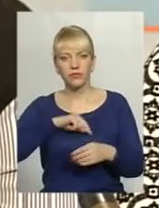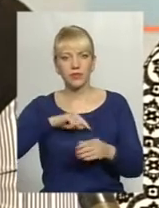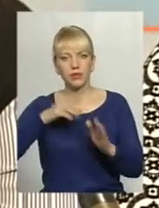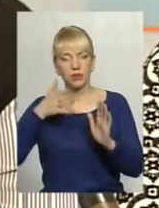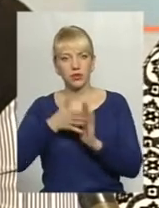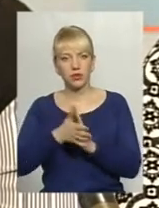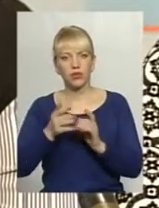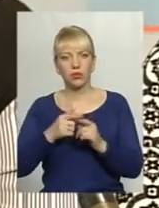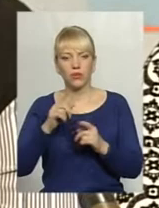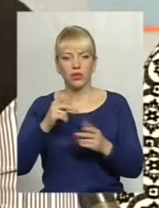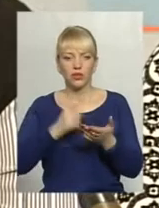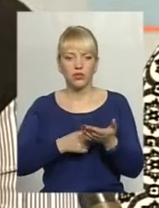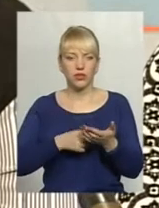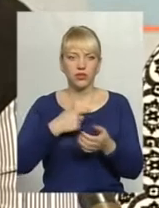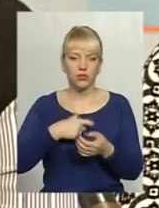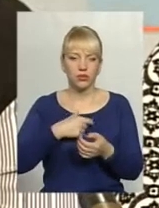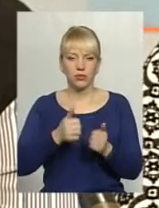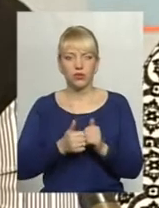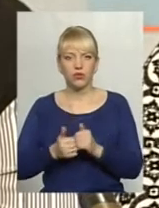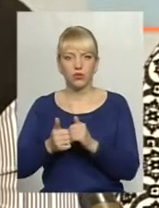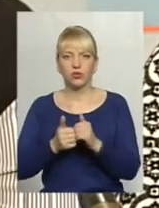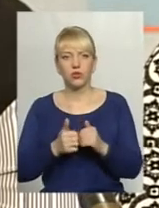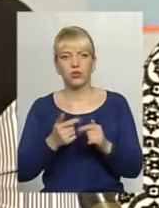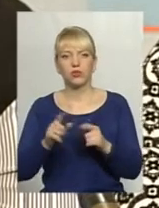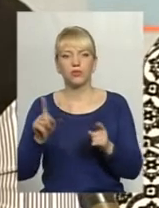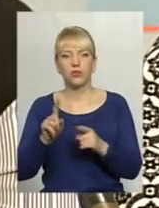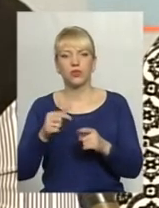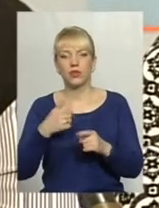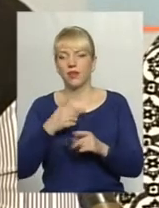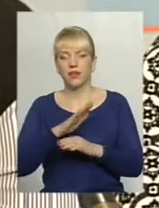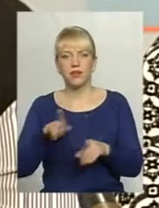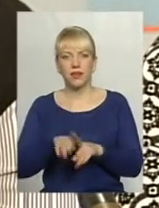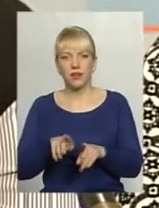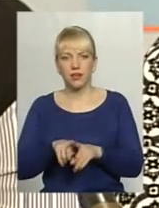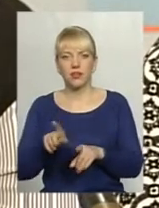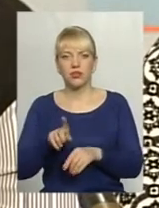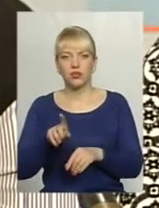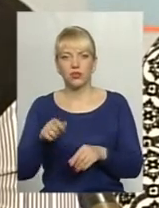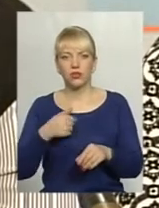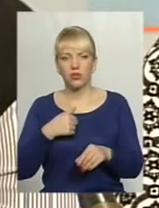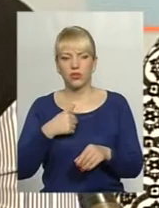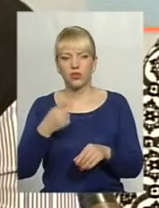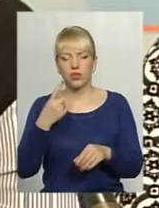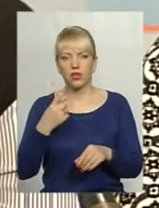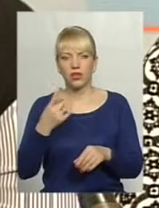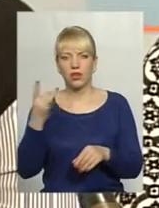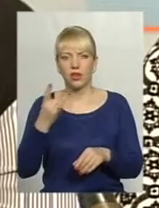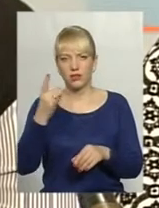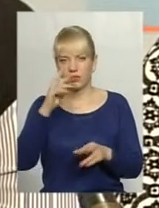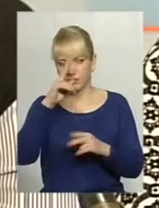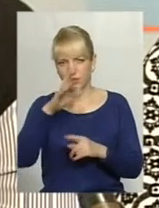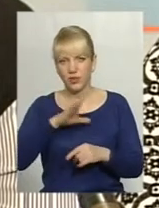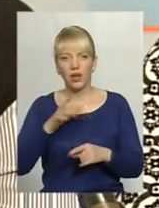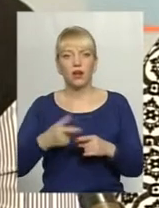собі, так і іншим оточуючим суспільству, що я не такий, що це один раз я зійшов з правильного шляху. Ще хочу